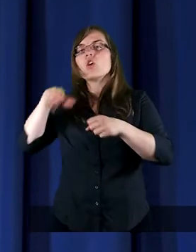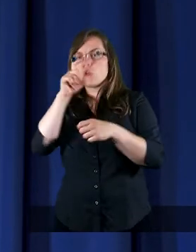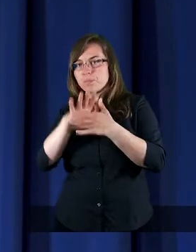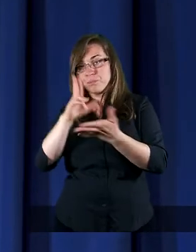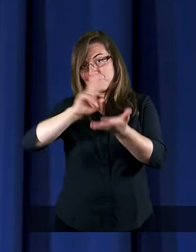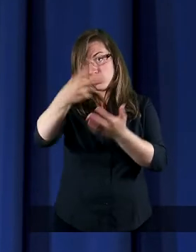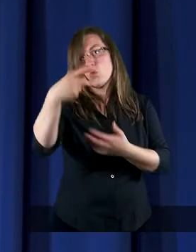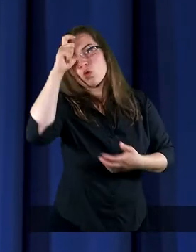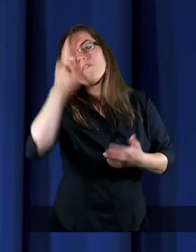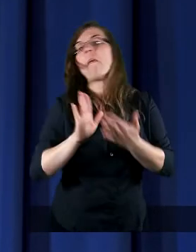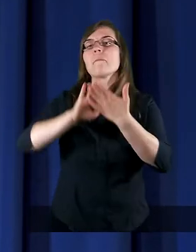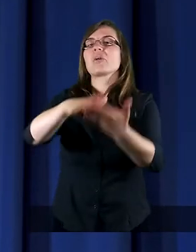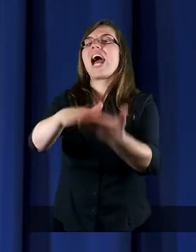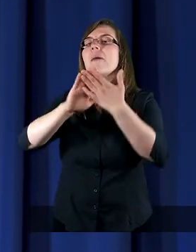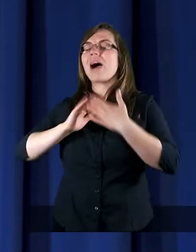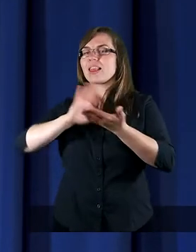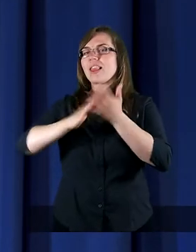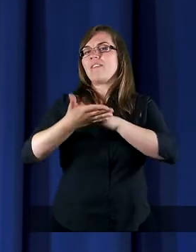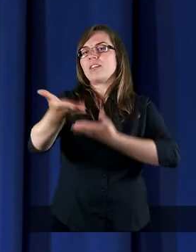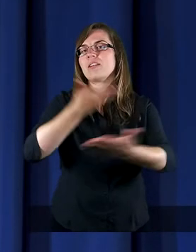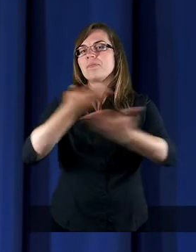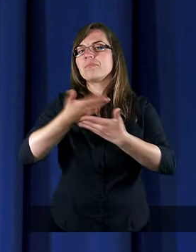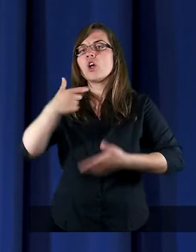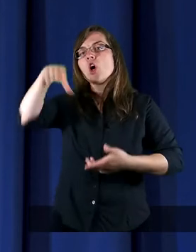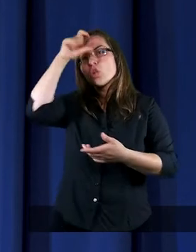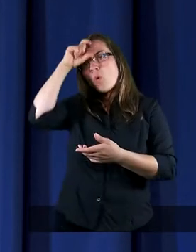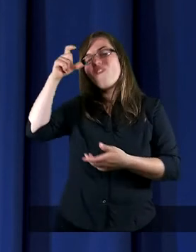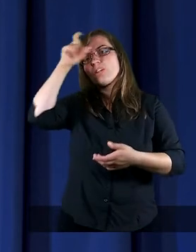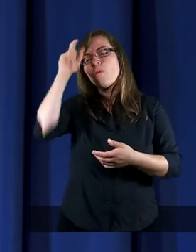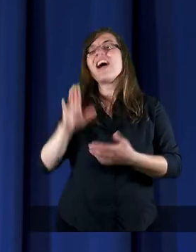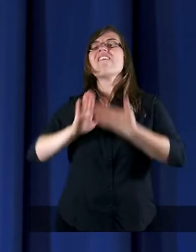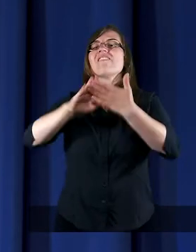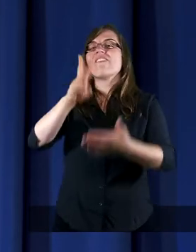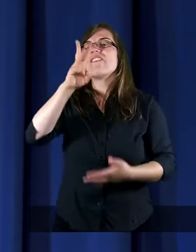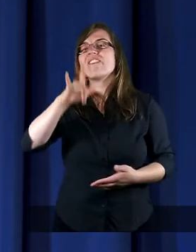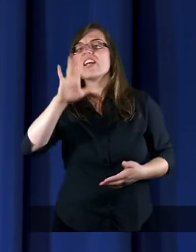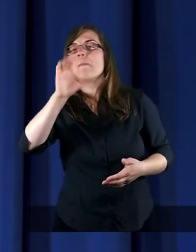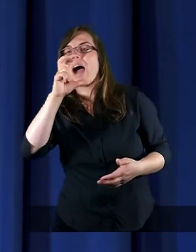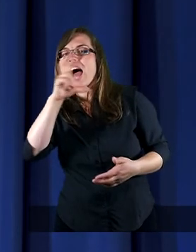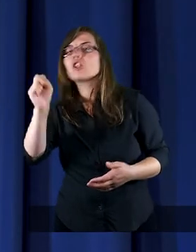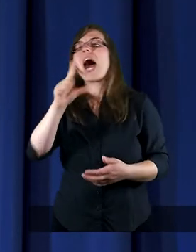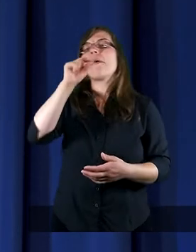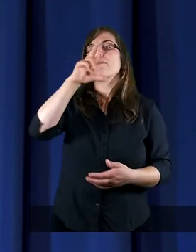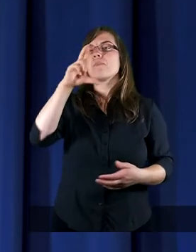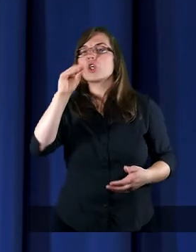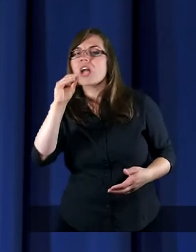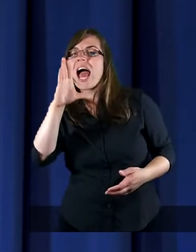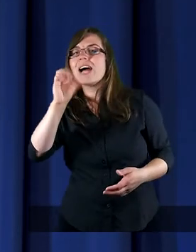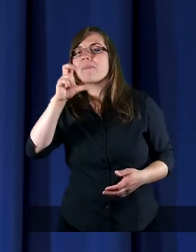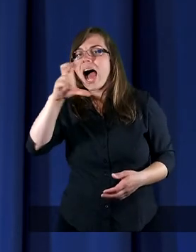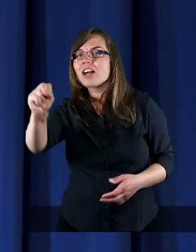przebaczył. Człowiek człowiekowi wybaczył. Prawda? Natomiast, gdy mówimy